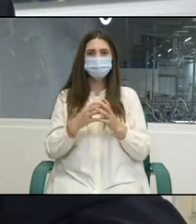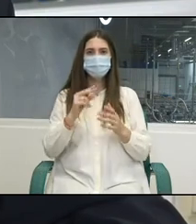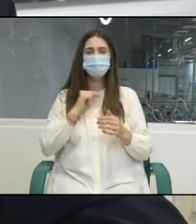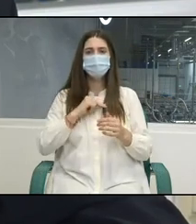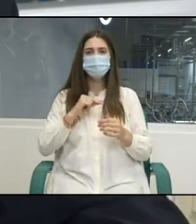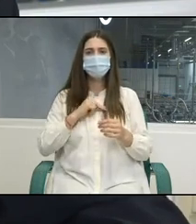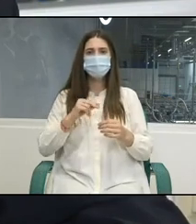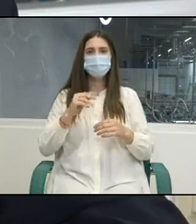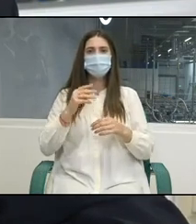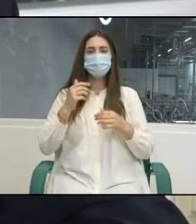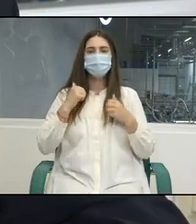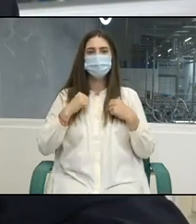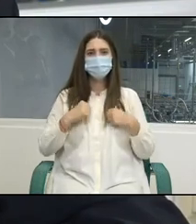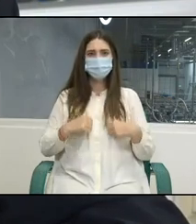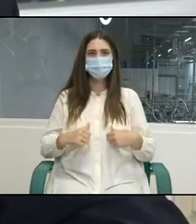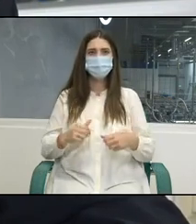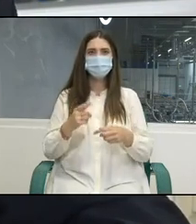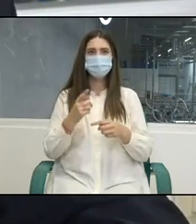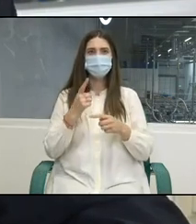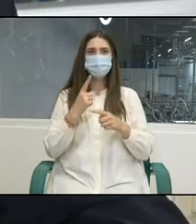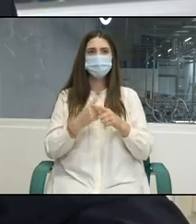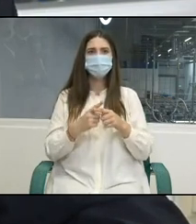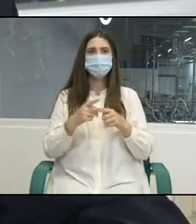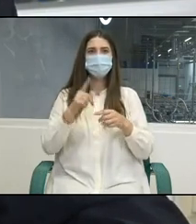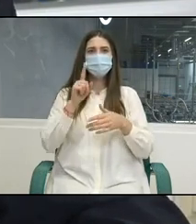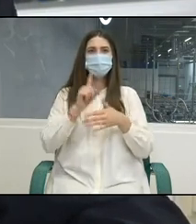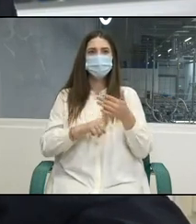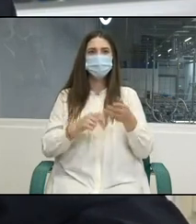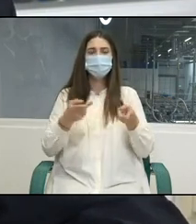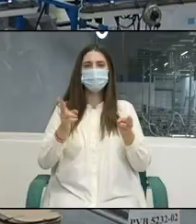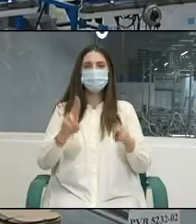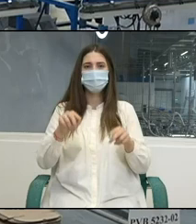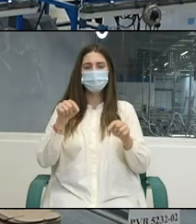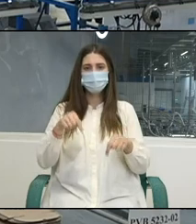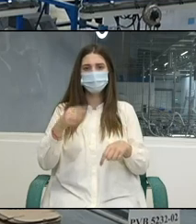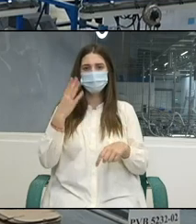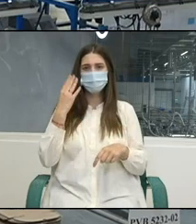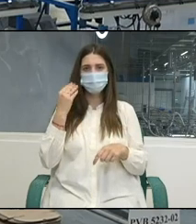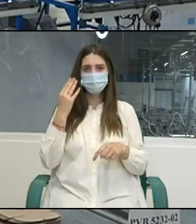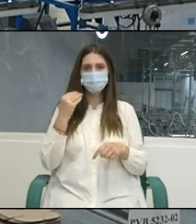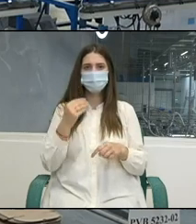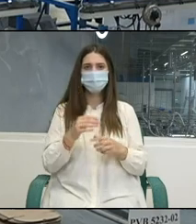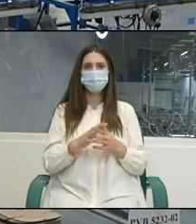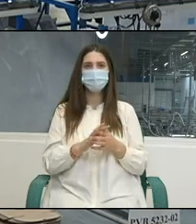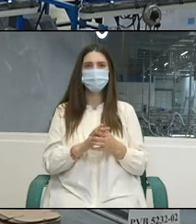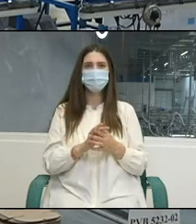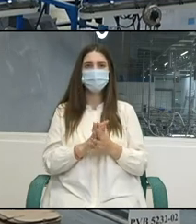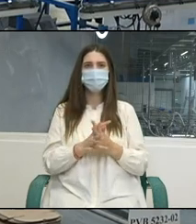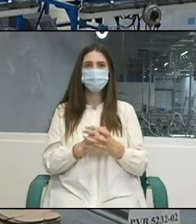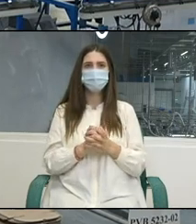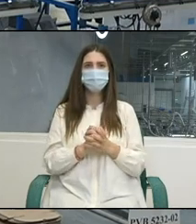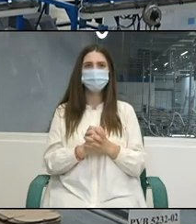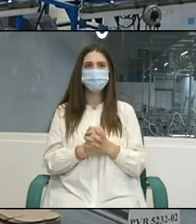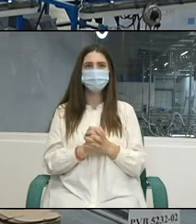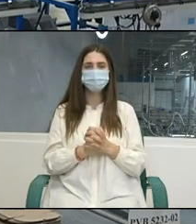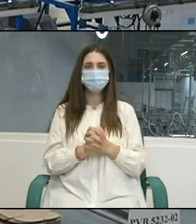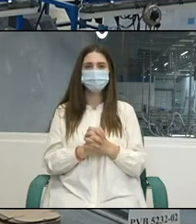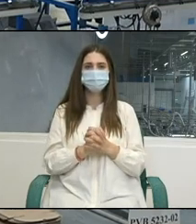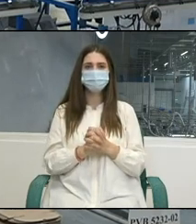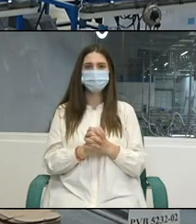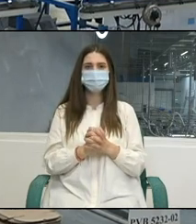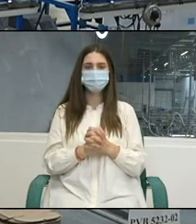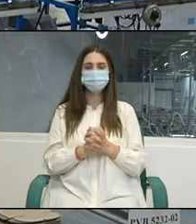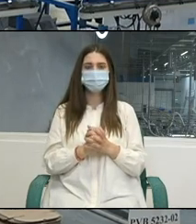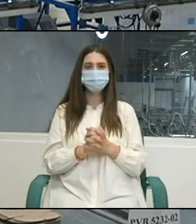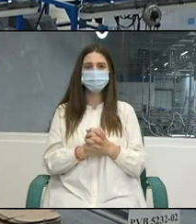faptul că la implementarea acestora vor fi luate în considerație interesele părților. Confederația Națională a